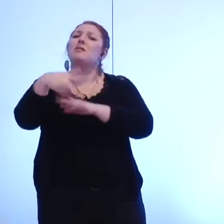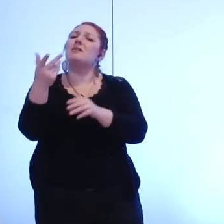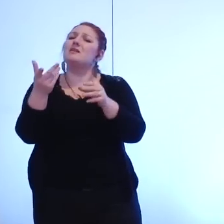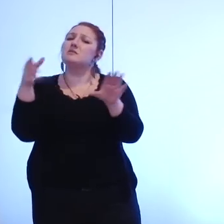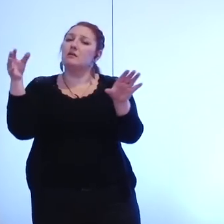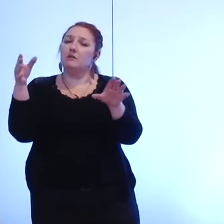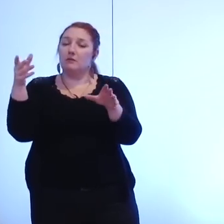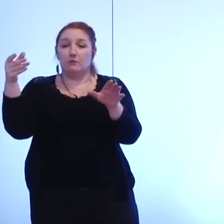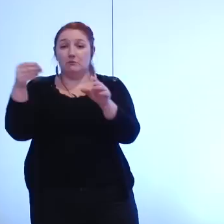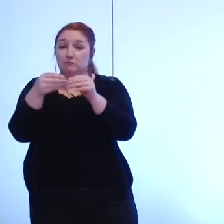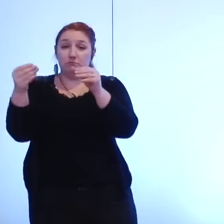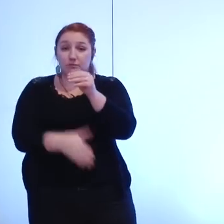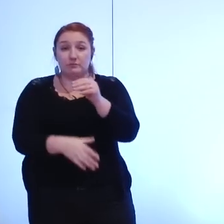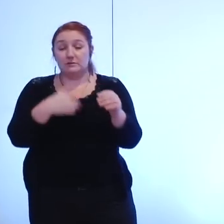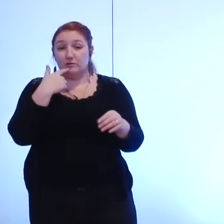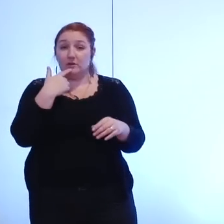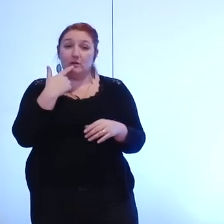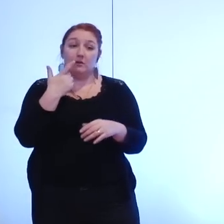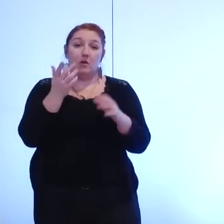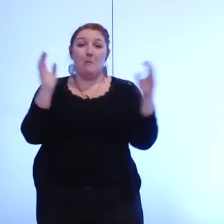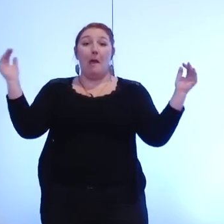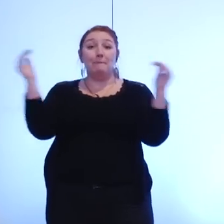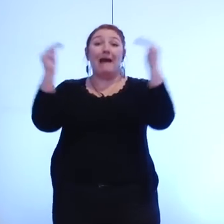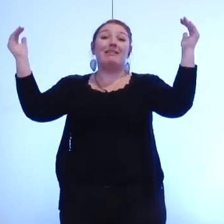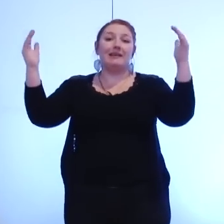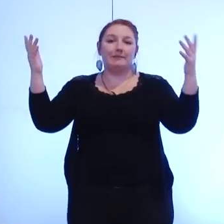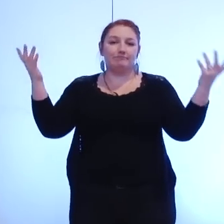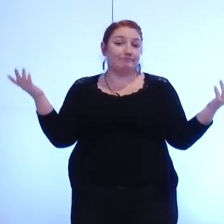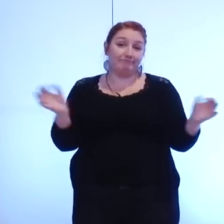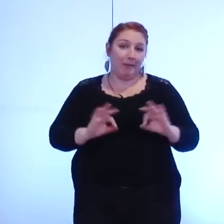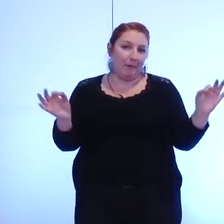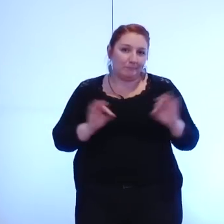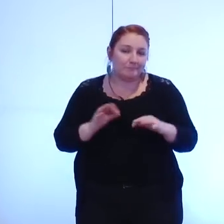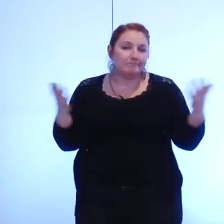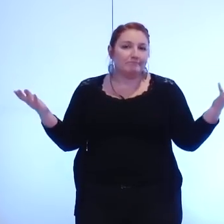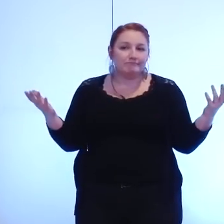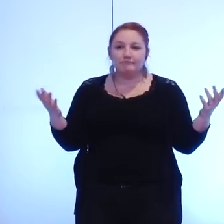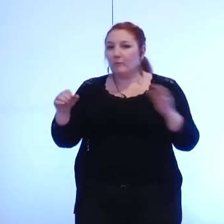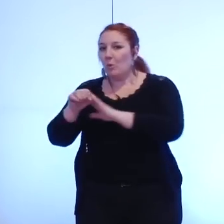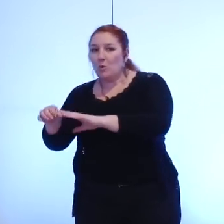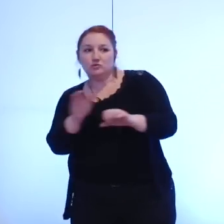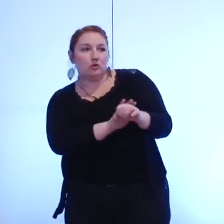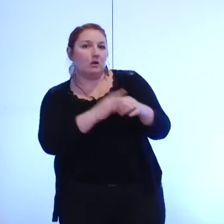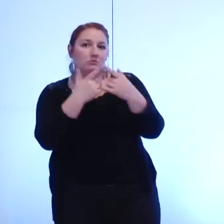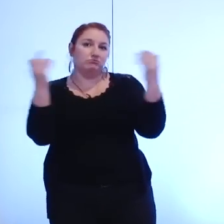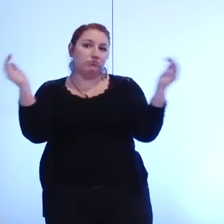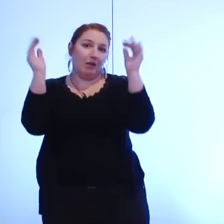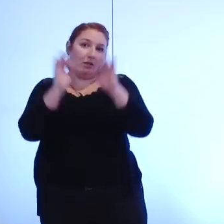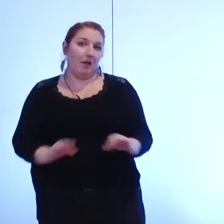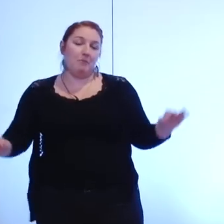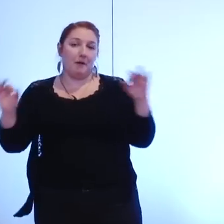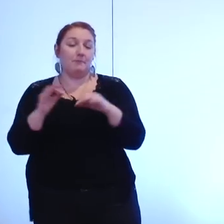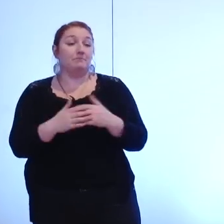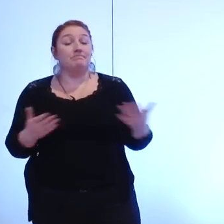la parité des exécutifs on pourra en débattre nous avons fait le choix d'aller vers une parité de l'exécutif